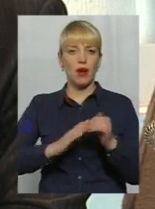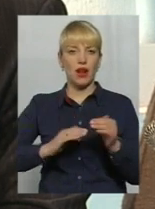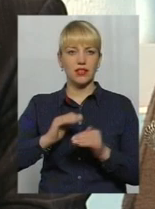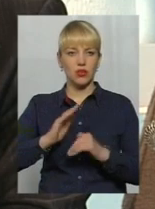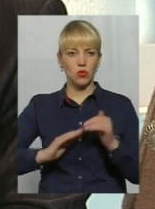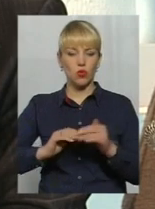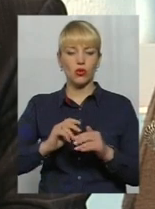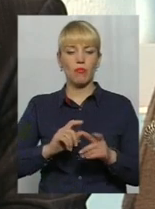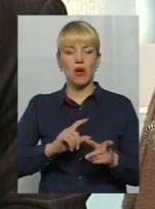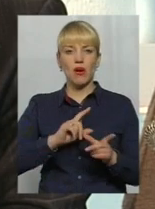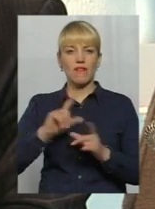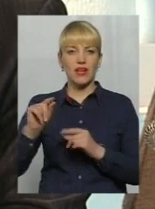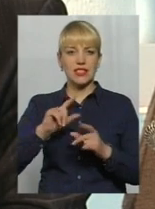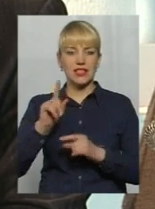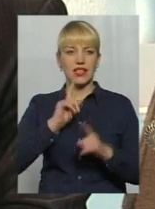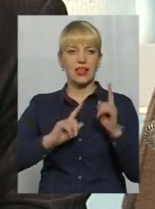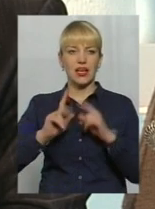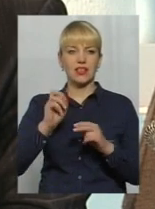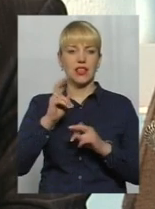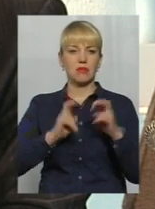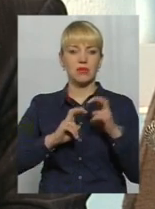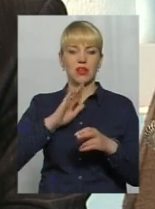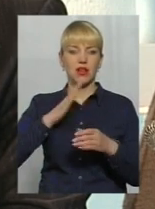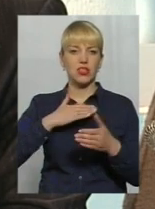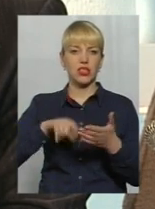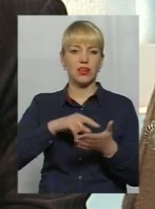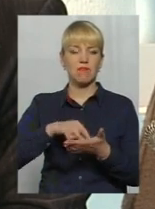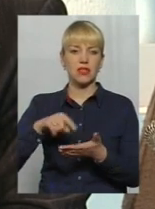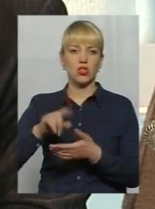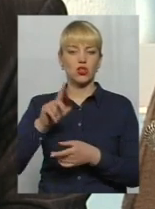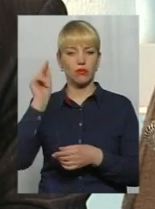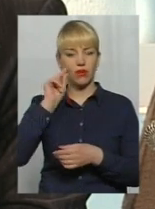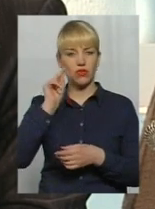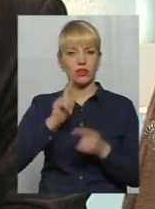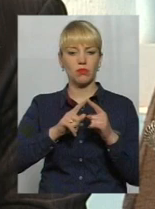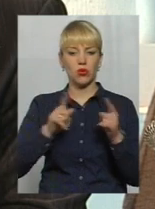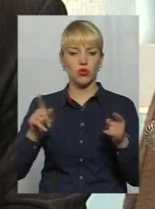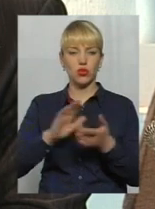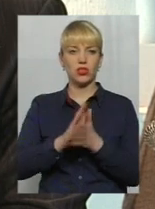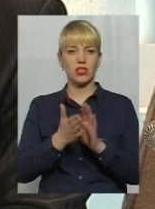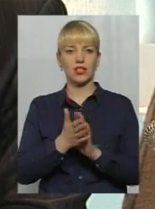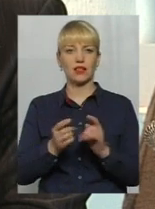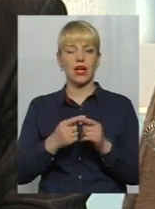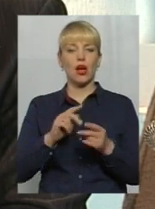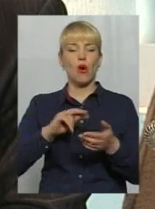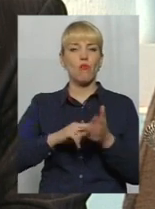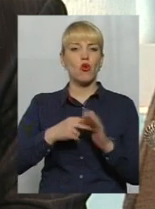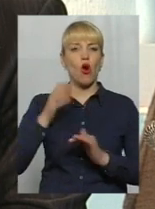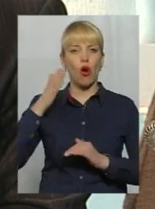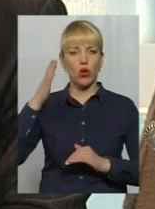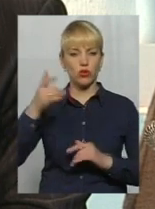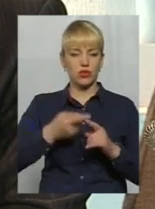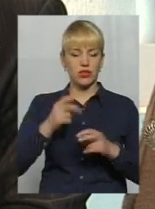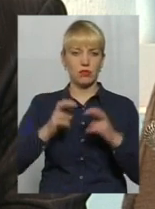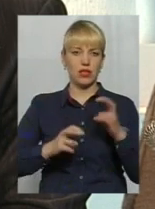проведення виїзних нарад на промислове підприємство нашого міста для того, щоб вивчати поточний стан, короткласовкові прогнози розвитку підприємств, вивчати